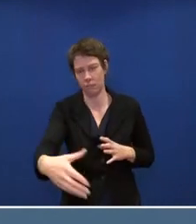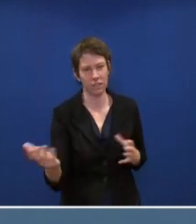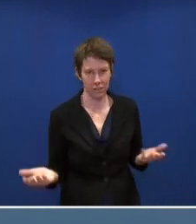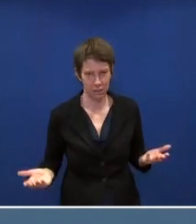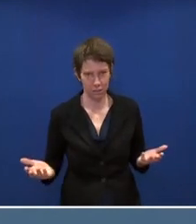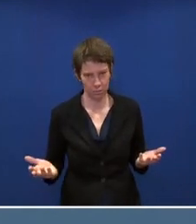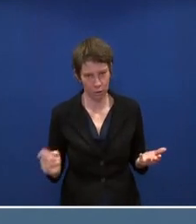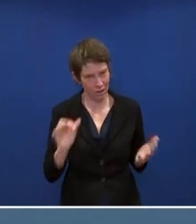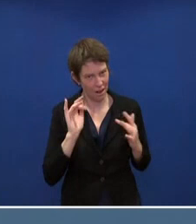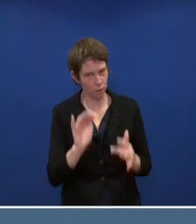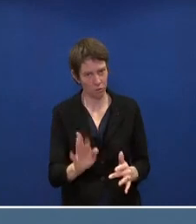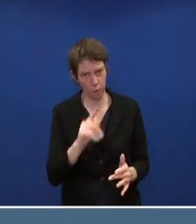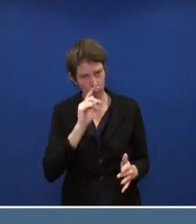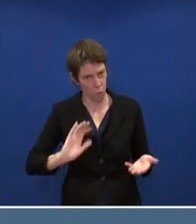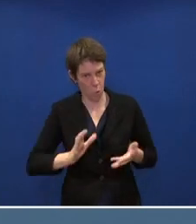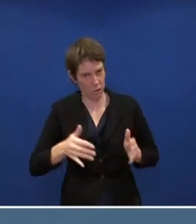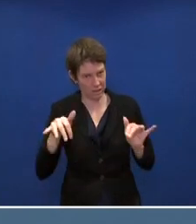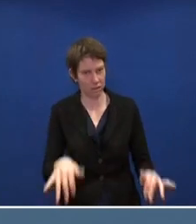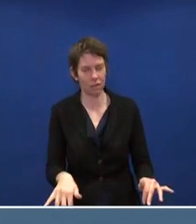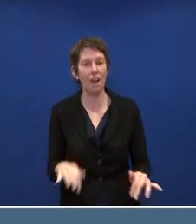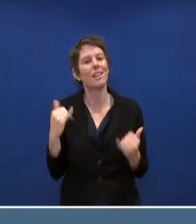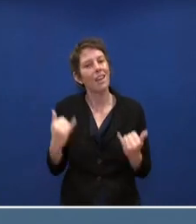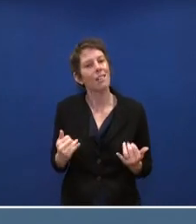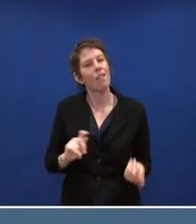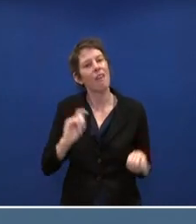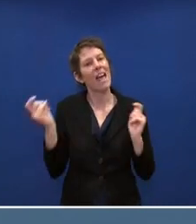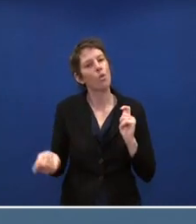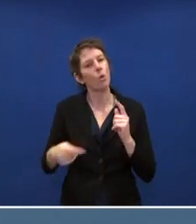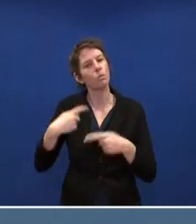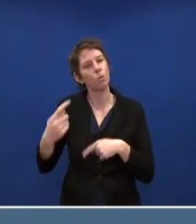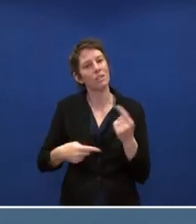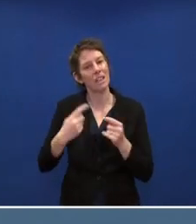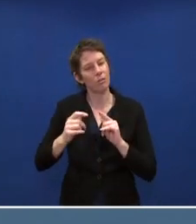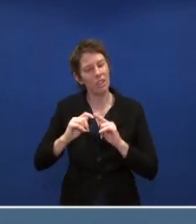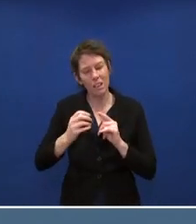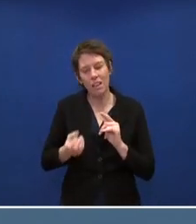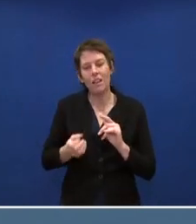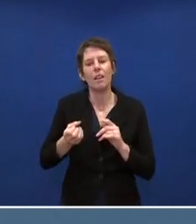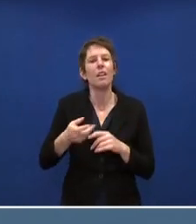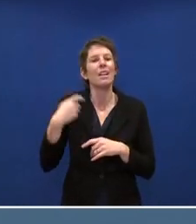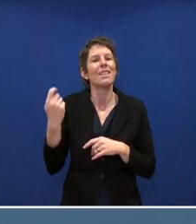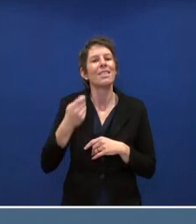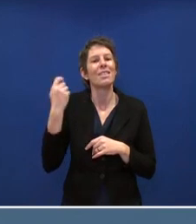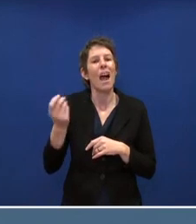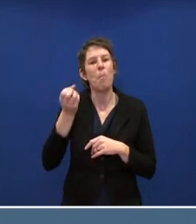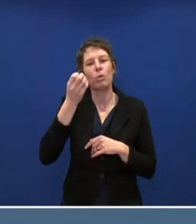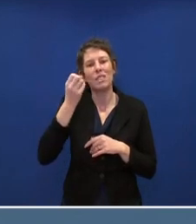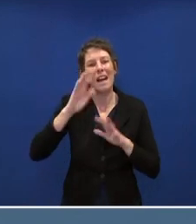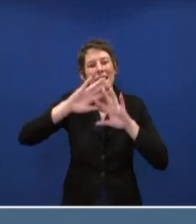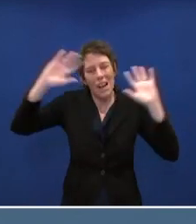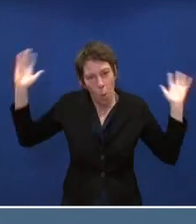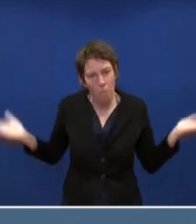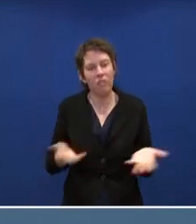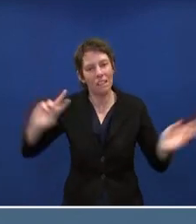Wir bauen ja hier Veränderungsprozesse auf, die ja umfassend den Treibhausgasausstoß absenken, nämlich bis zur